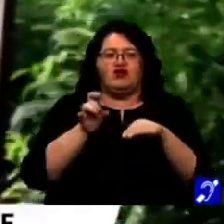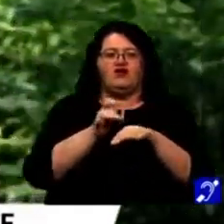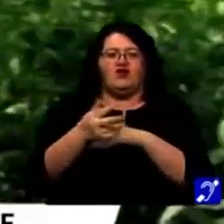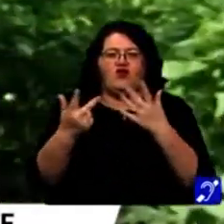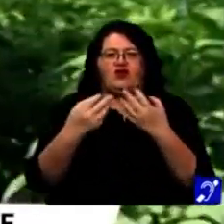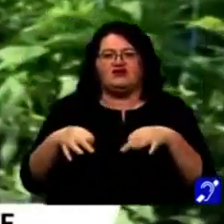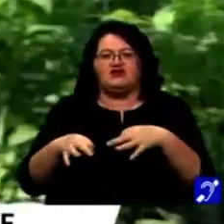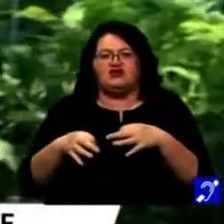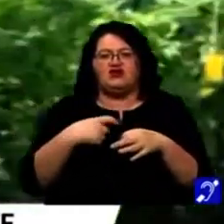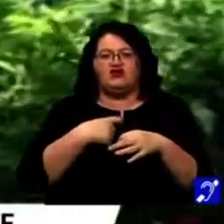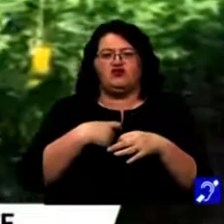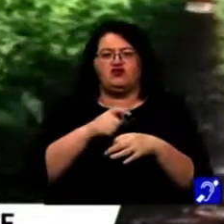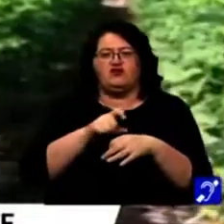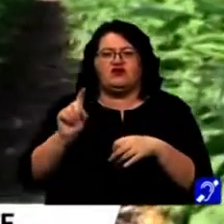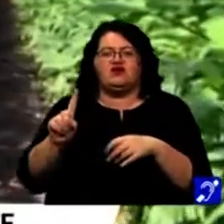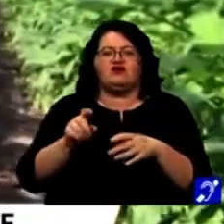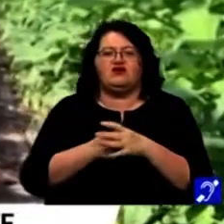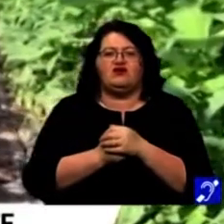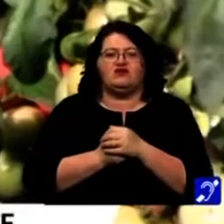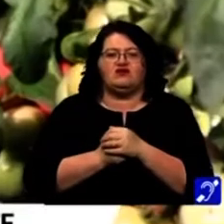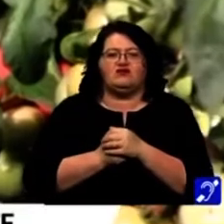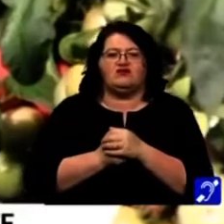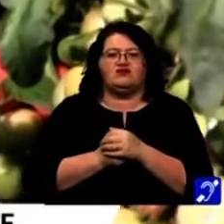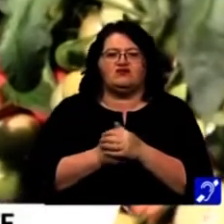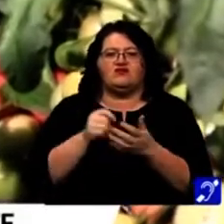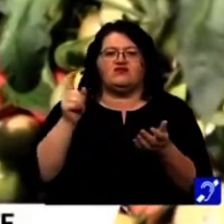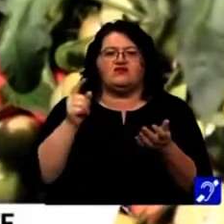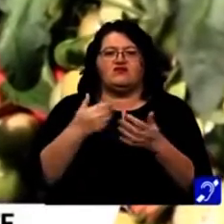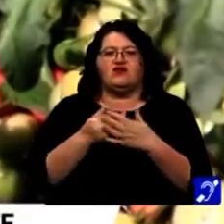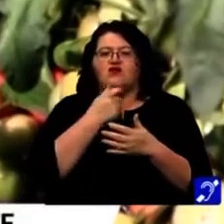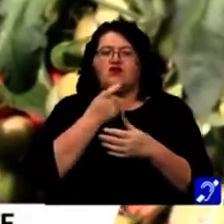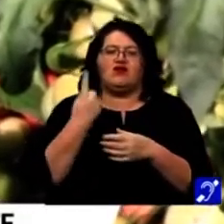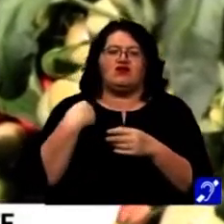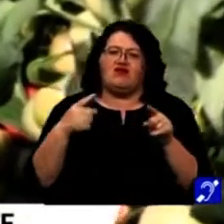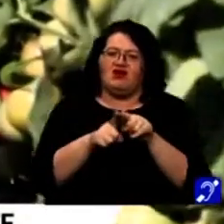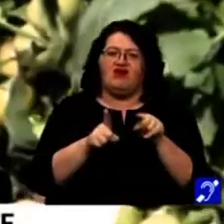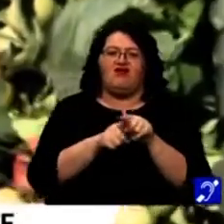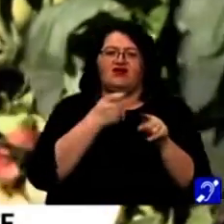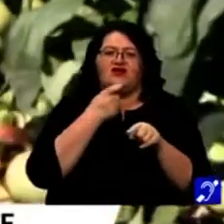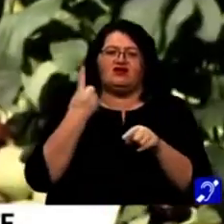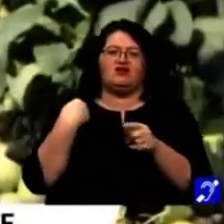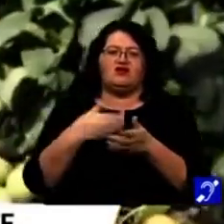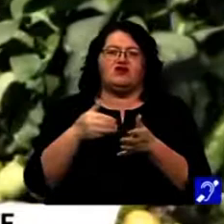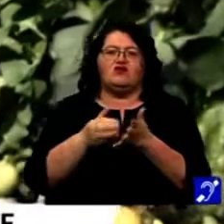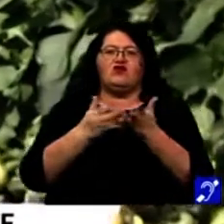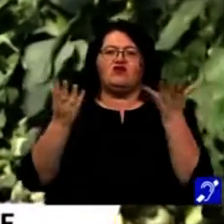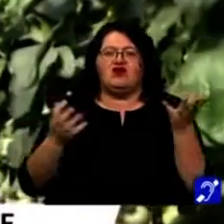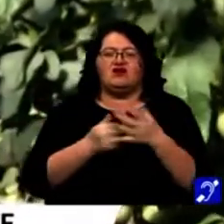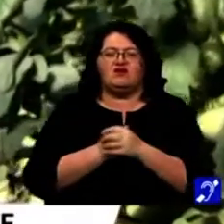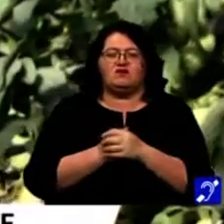între 8 și 10 lei, nu putem dând în cauza lor. Acum prețurile sunt mai mici sau mai mari față de anul trecut? Cam același prețuri, dar cheltuielile foarte mari.